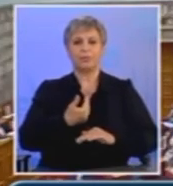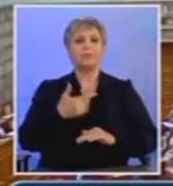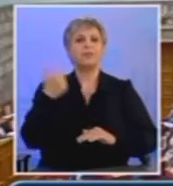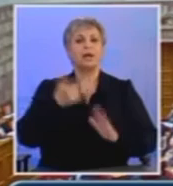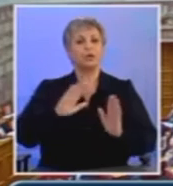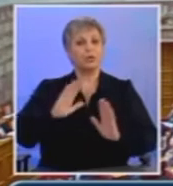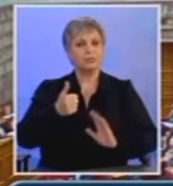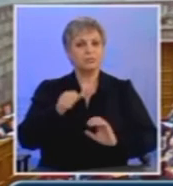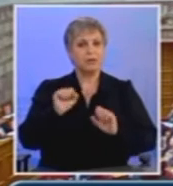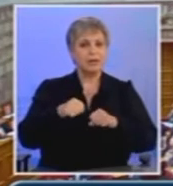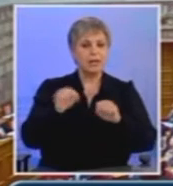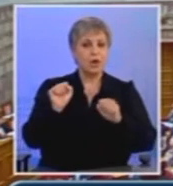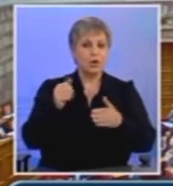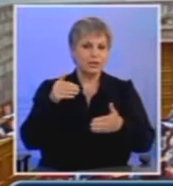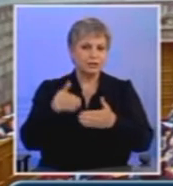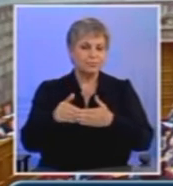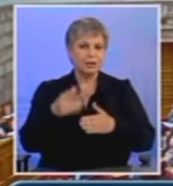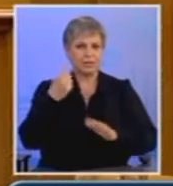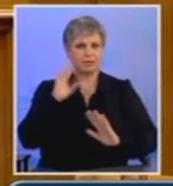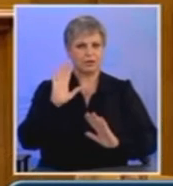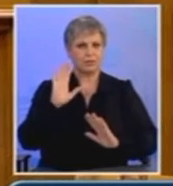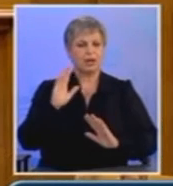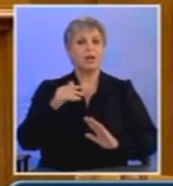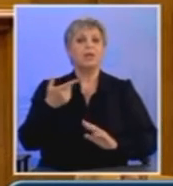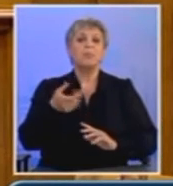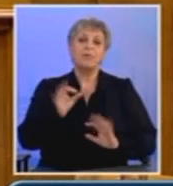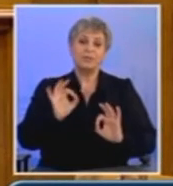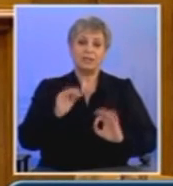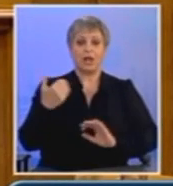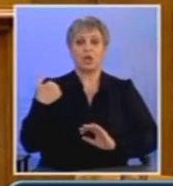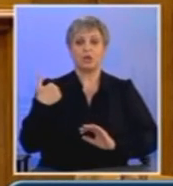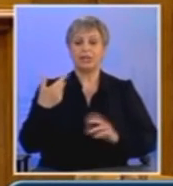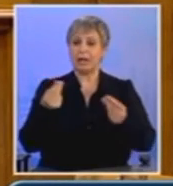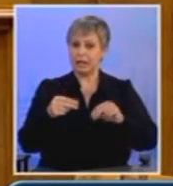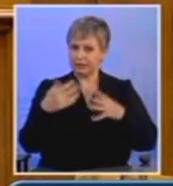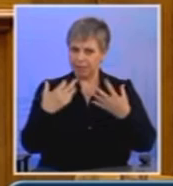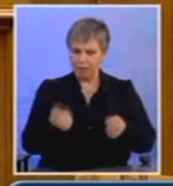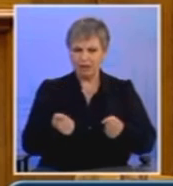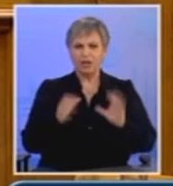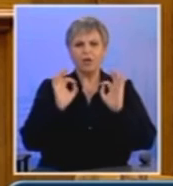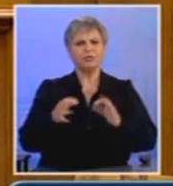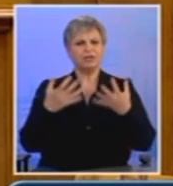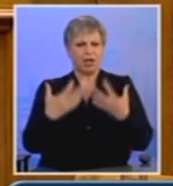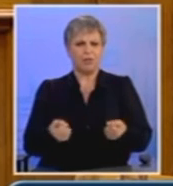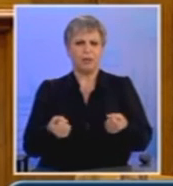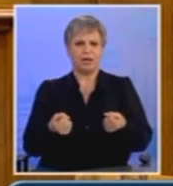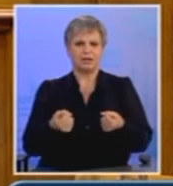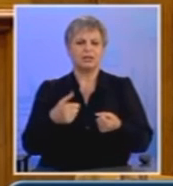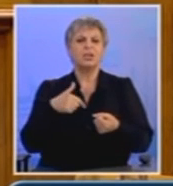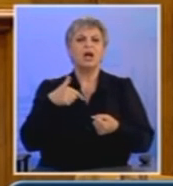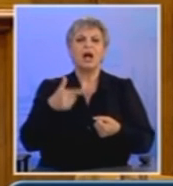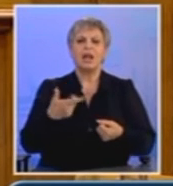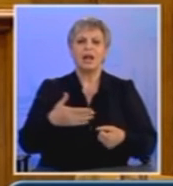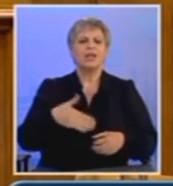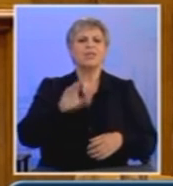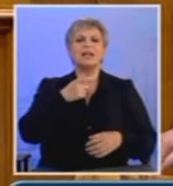εναλλακτική λύση. Εμείς απαντάμε ότι ασφαλώς και υπάρχει. Όμως δεν αποτελεί εναλλακτική λύση για το λαό η